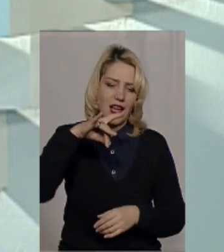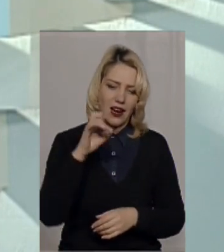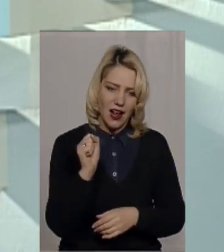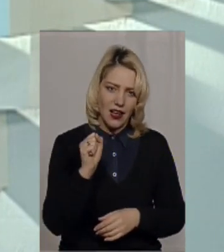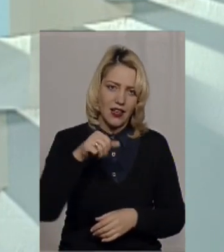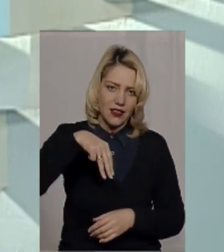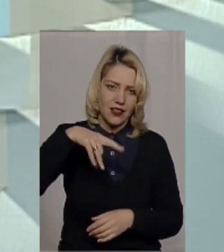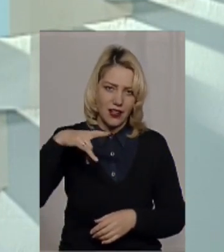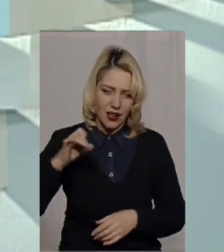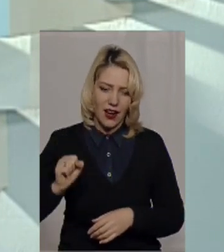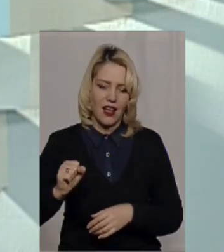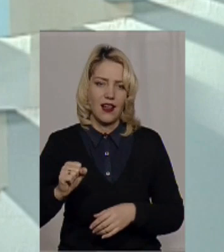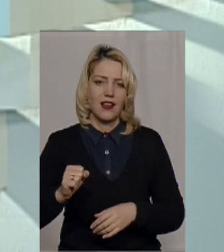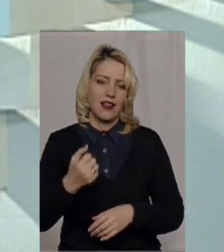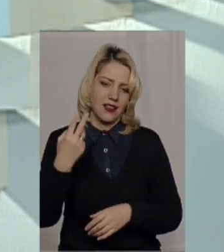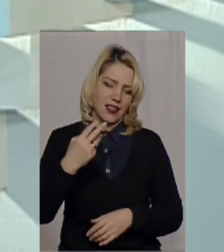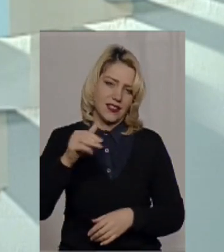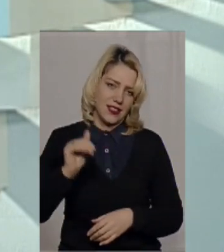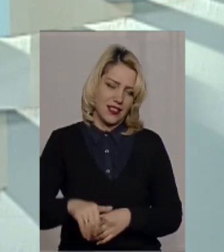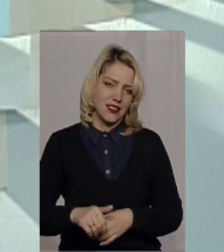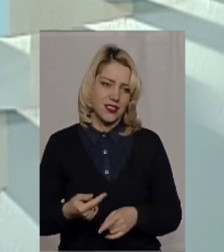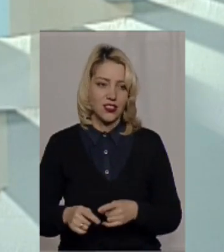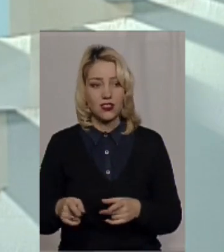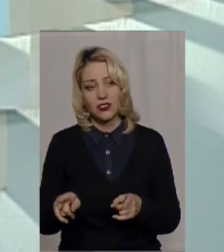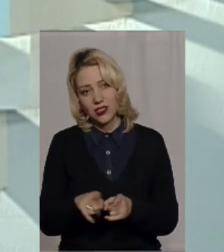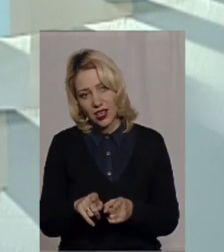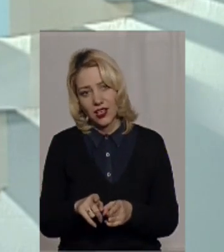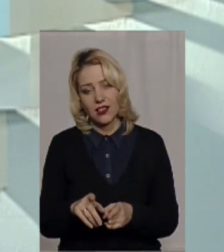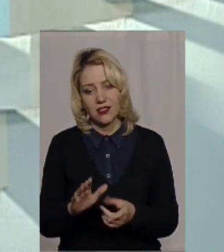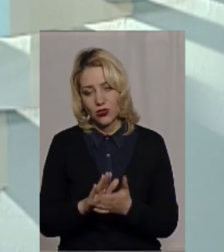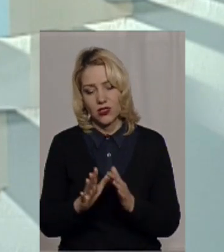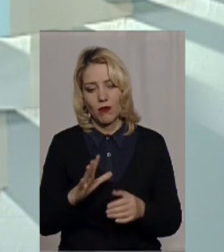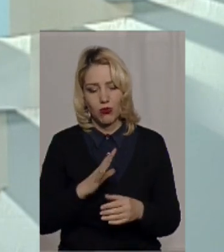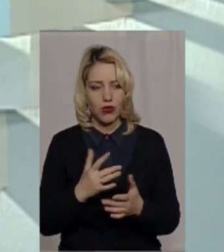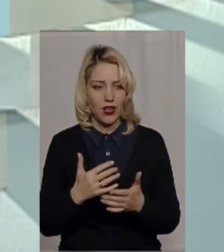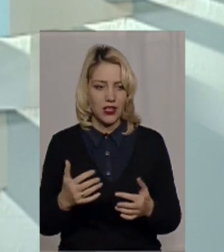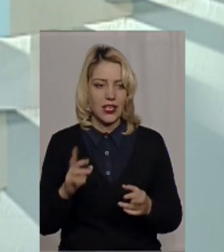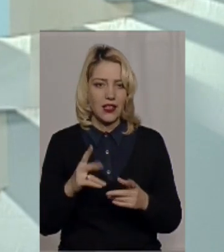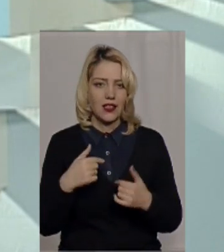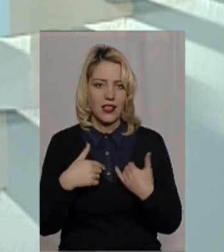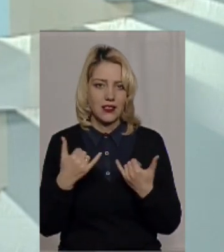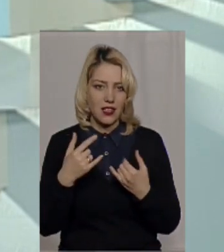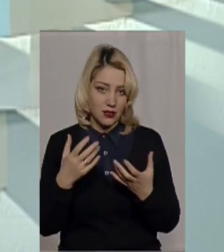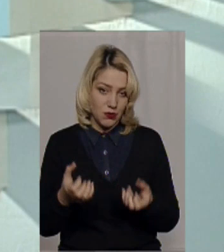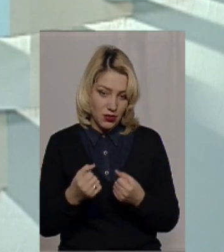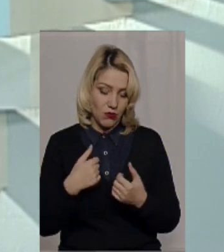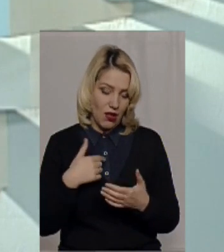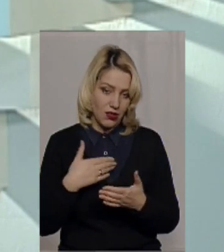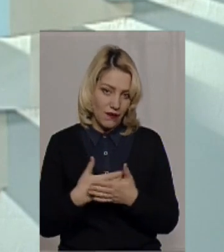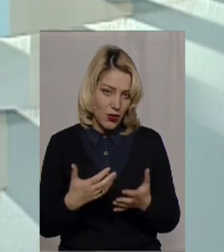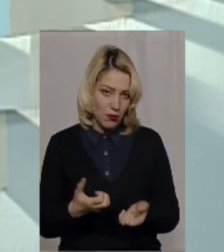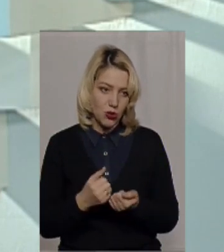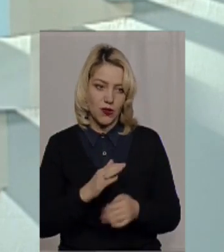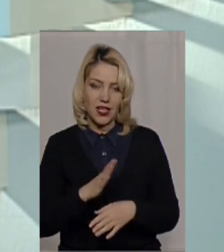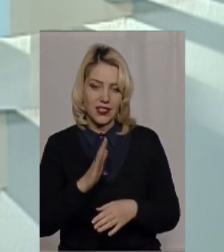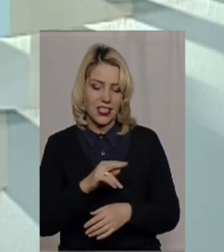сільський голова. Крапка. Тому ситуація насправді була різна. Як я зараз підтримую? Зараз активно підтримую не